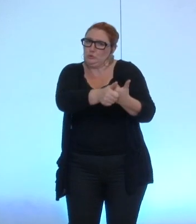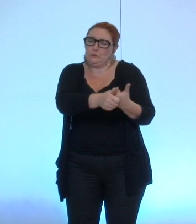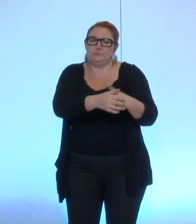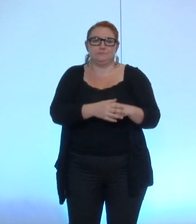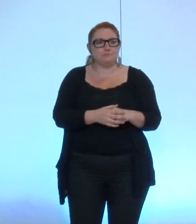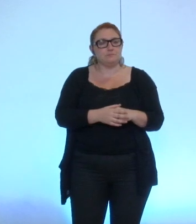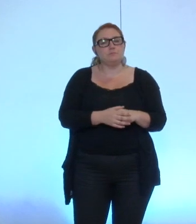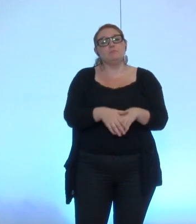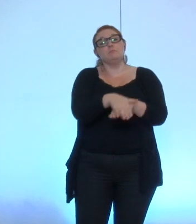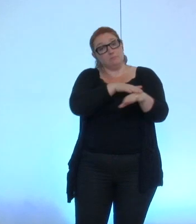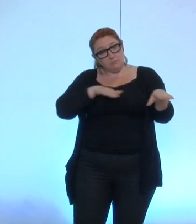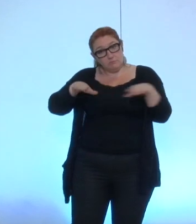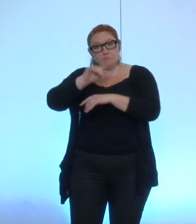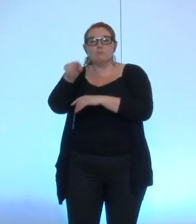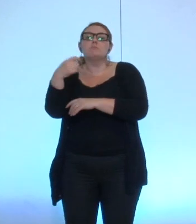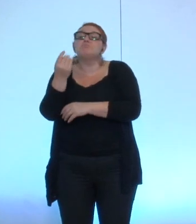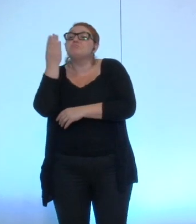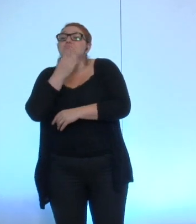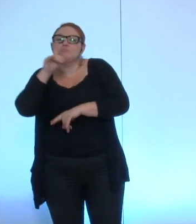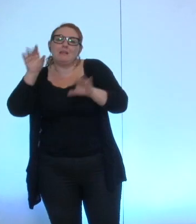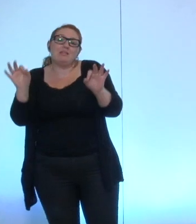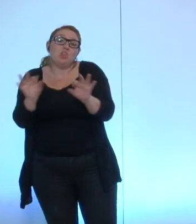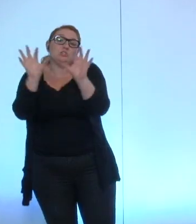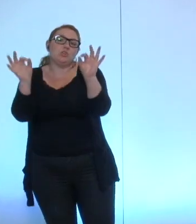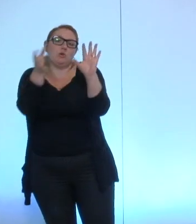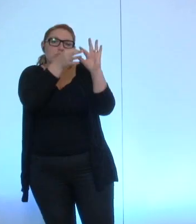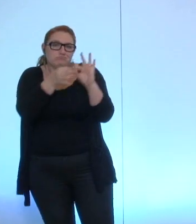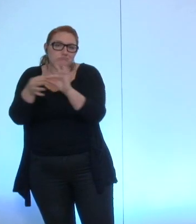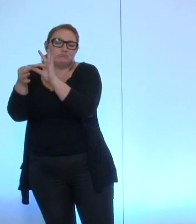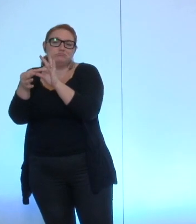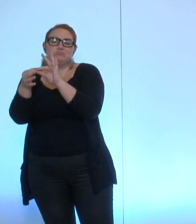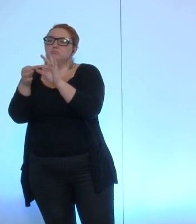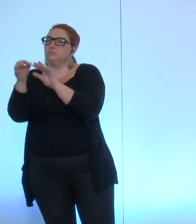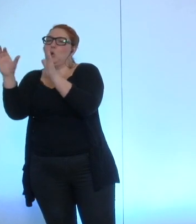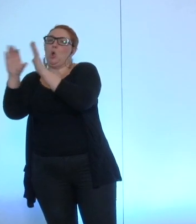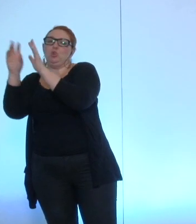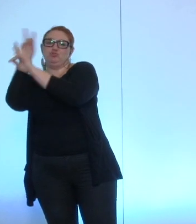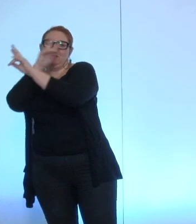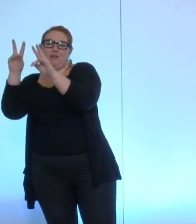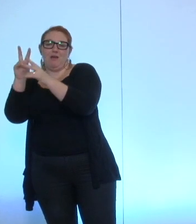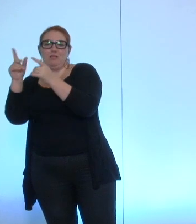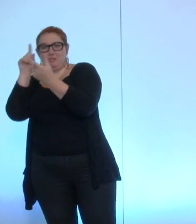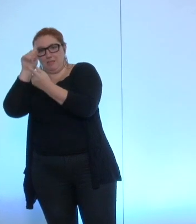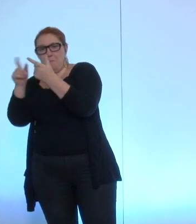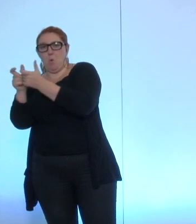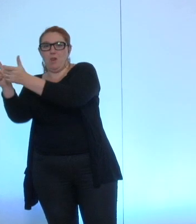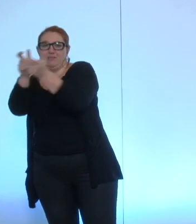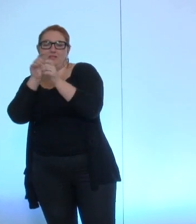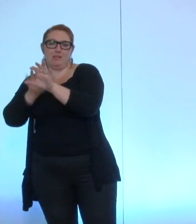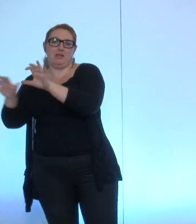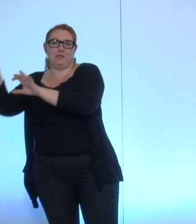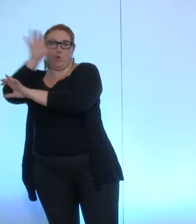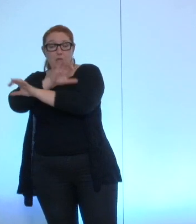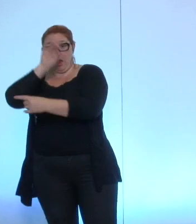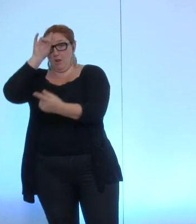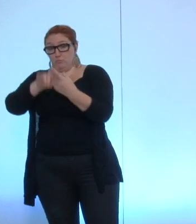a été nécessaire, des renvois de temps en temps à ce Code général des collectivités territoriales pour être sûr d'avoir la